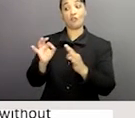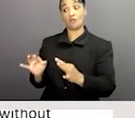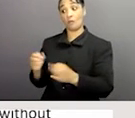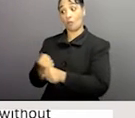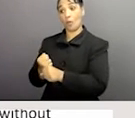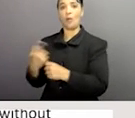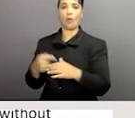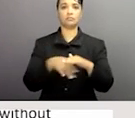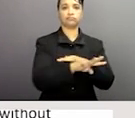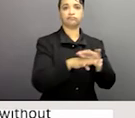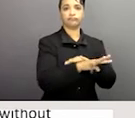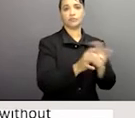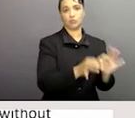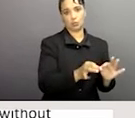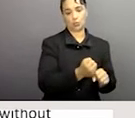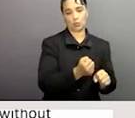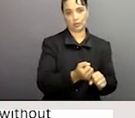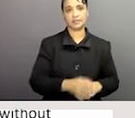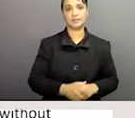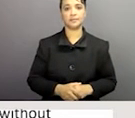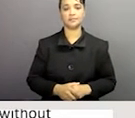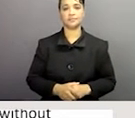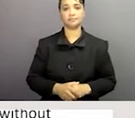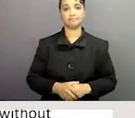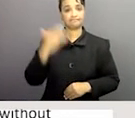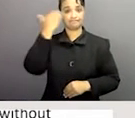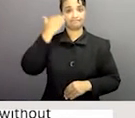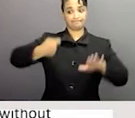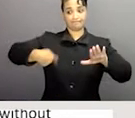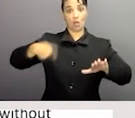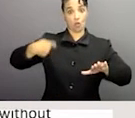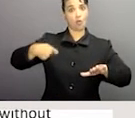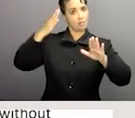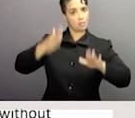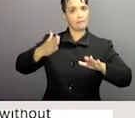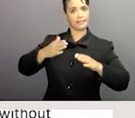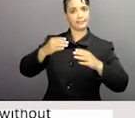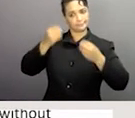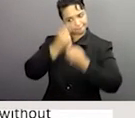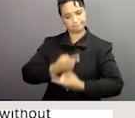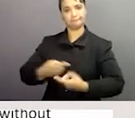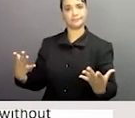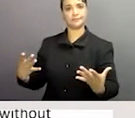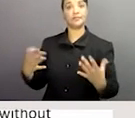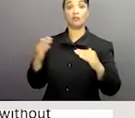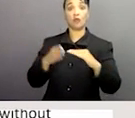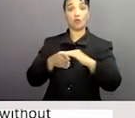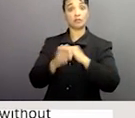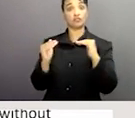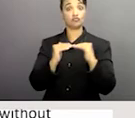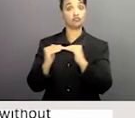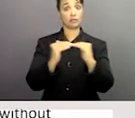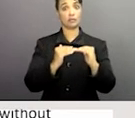les migrants aussi bien que les biens confisqués doivent être